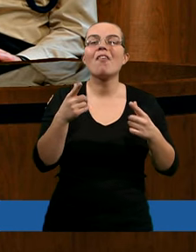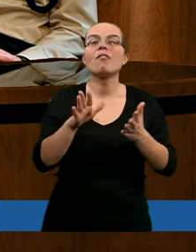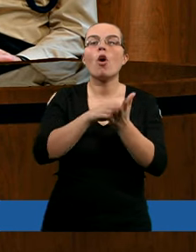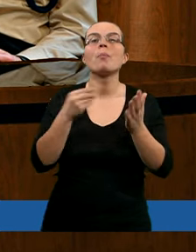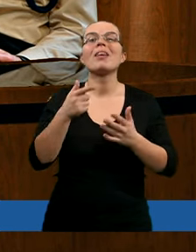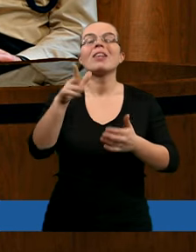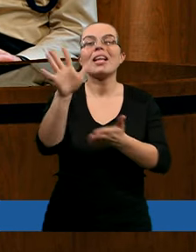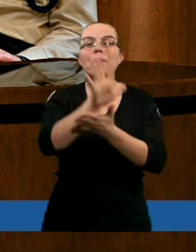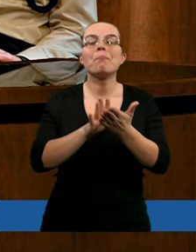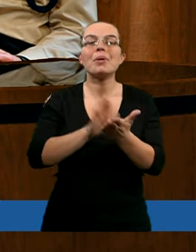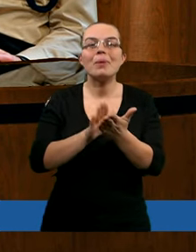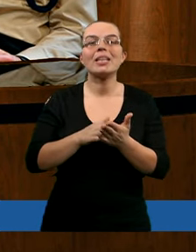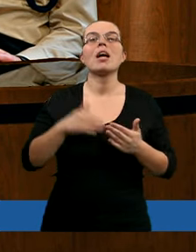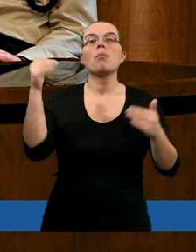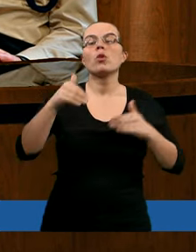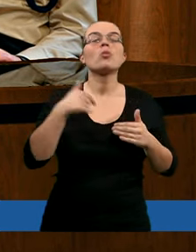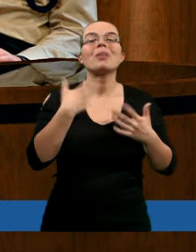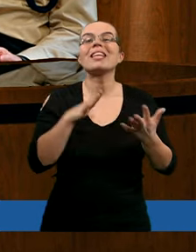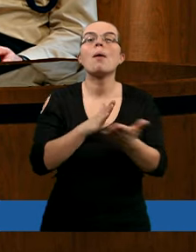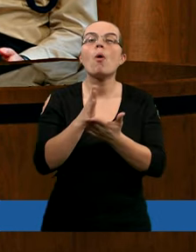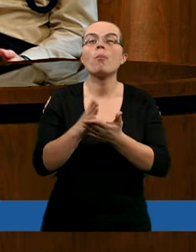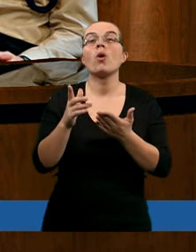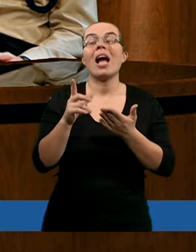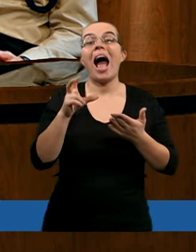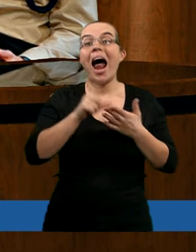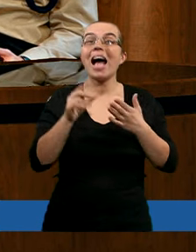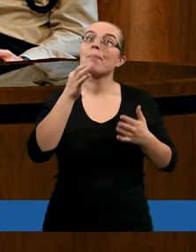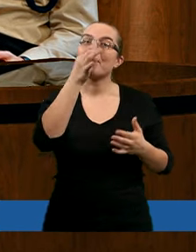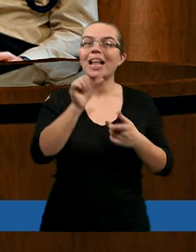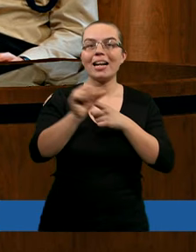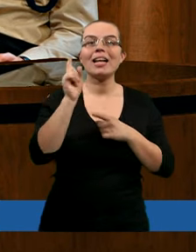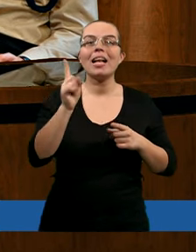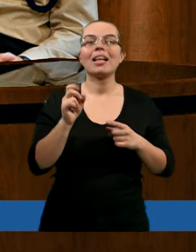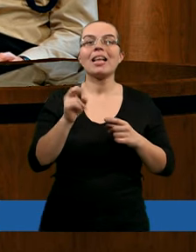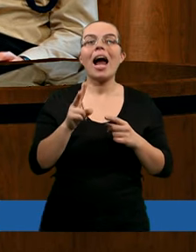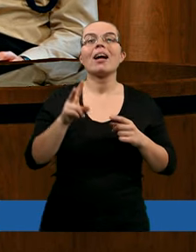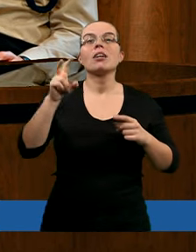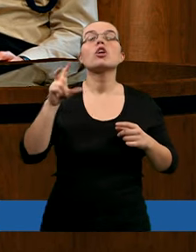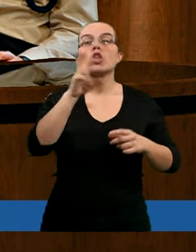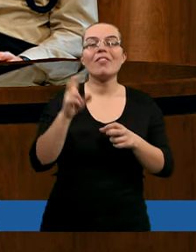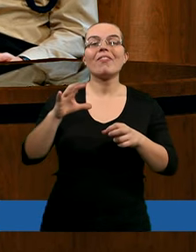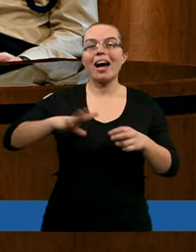cytatami biblijnymi, może komuś by jej pomogło, ale czasami po prostu warto wkroczyć w akcję, nie wiem,